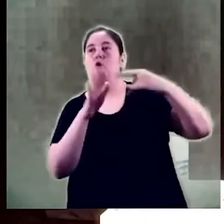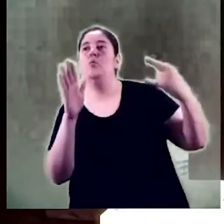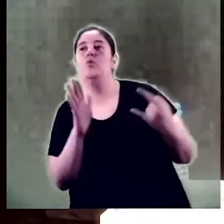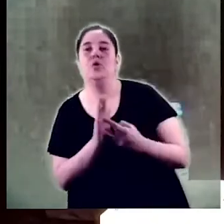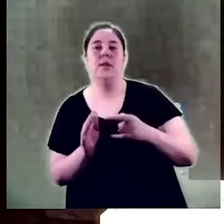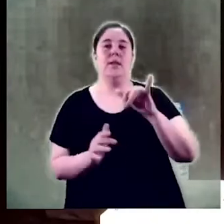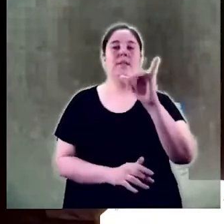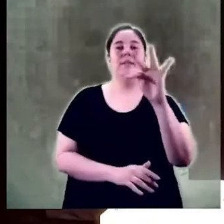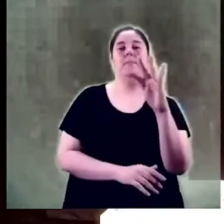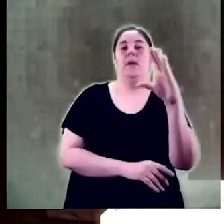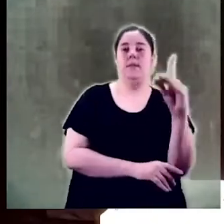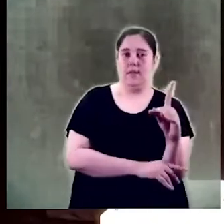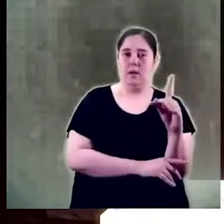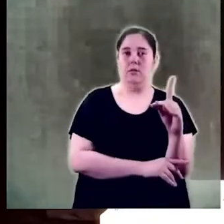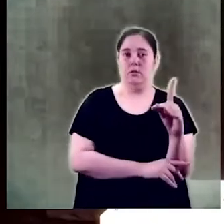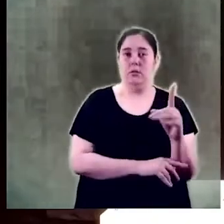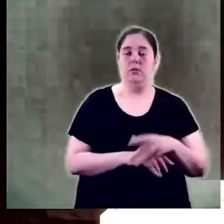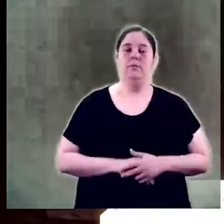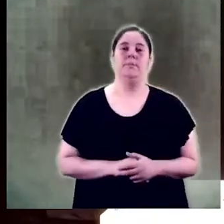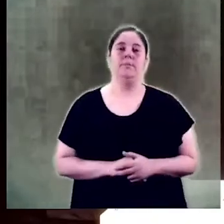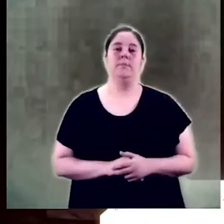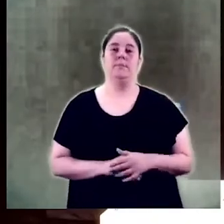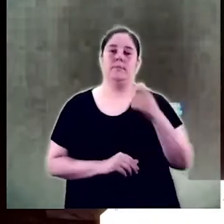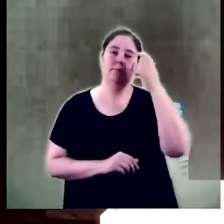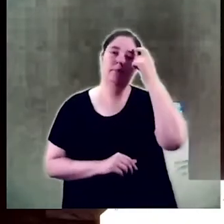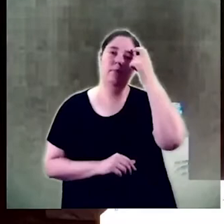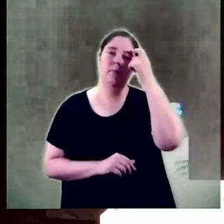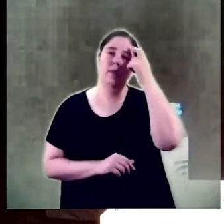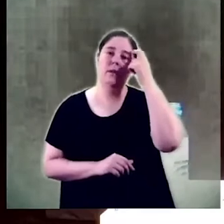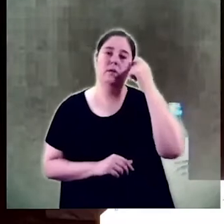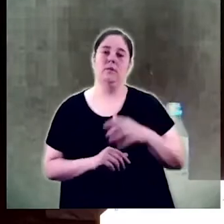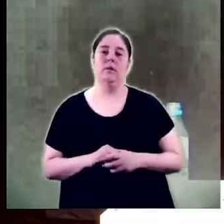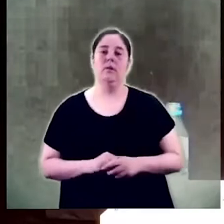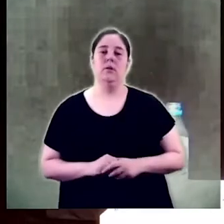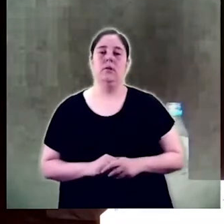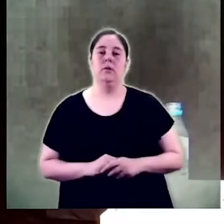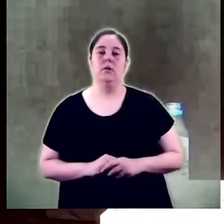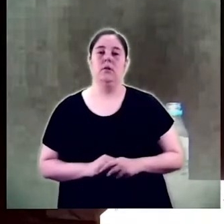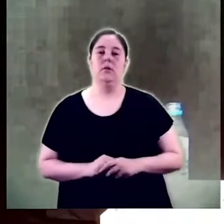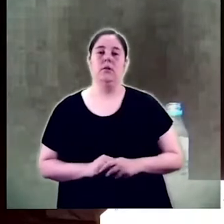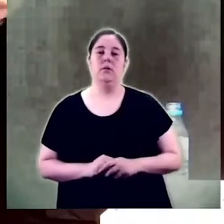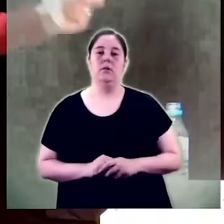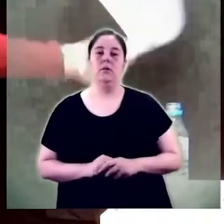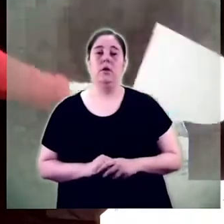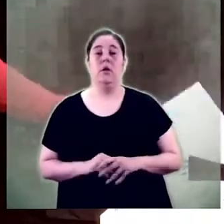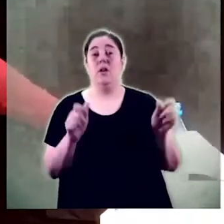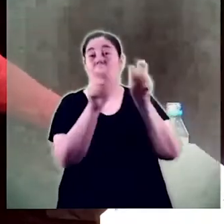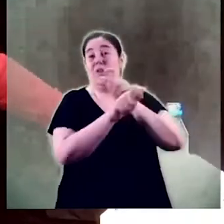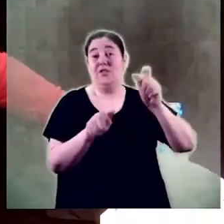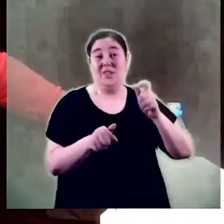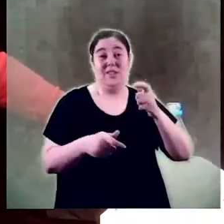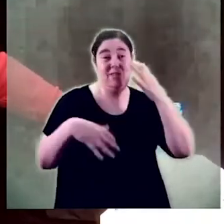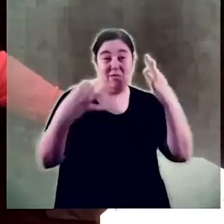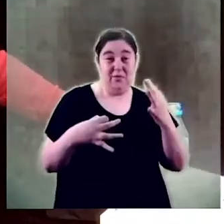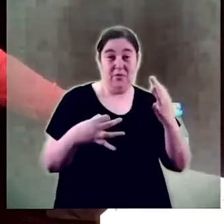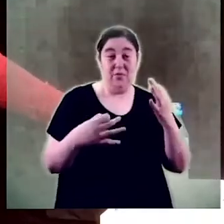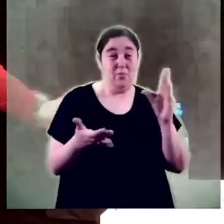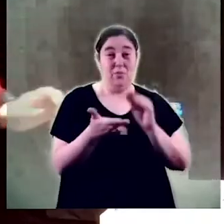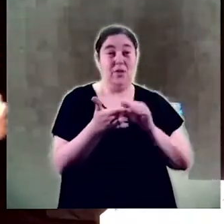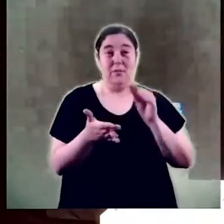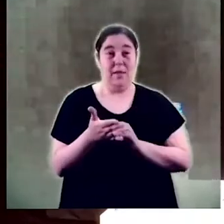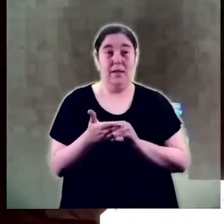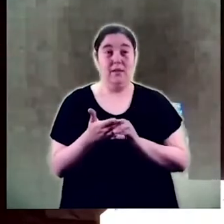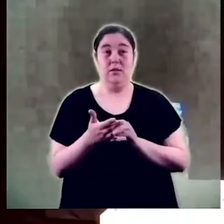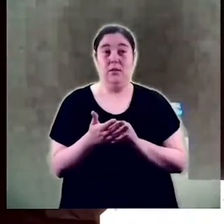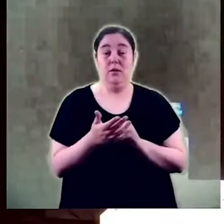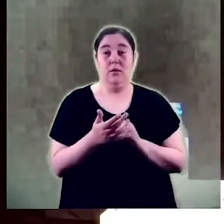poder concórrer a projectes i més bé. Persones, en definitiva, que no els ha bufat massa sovint el vent a favor